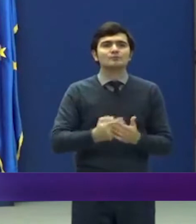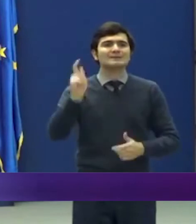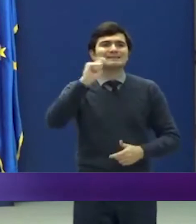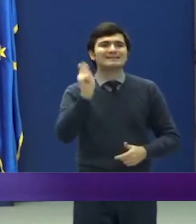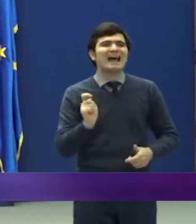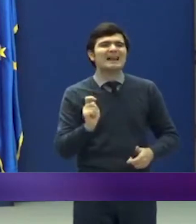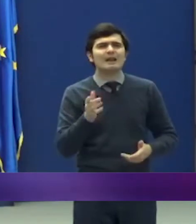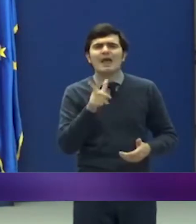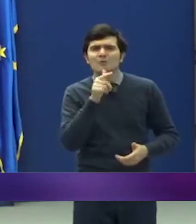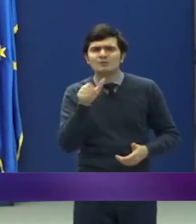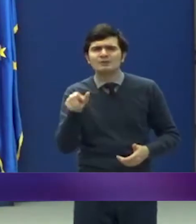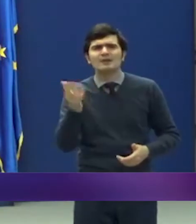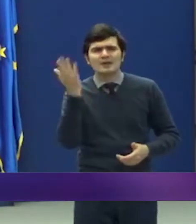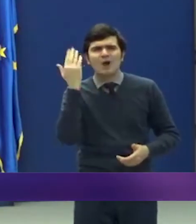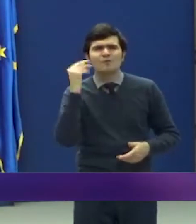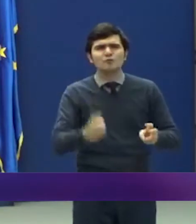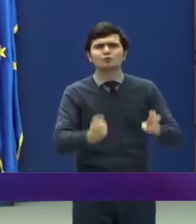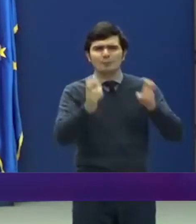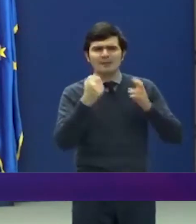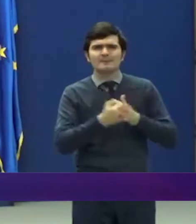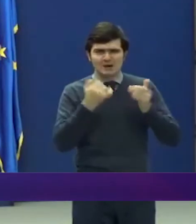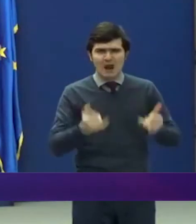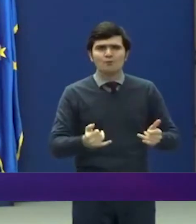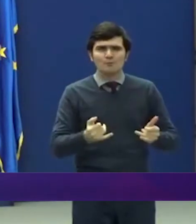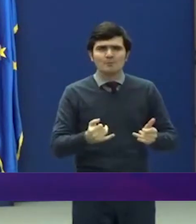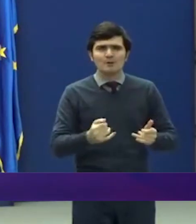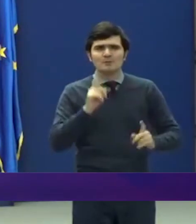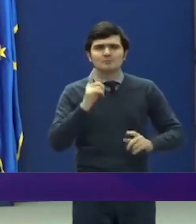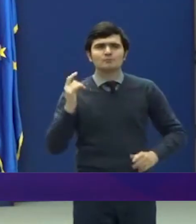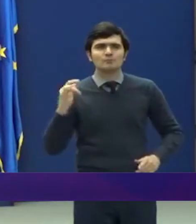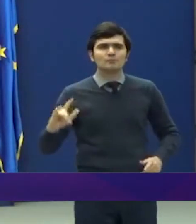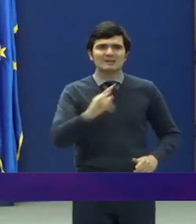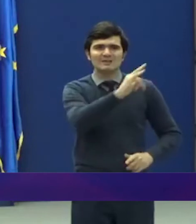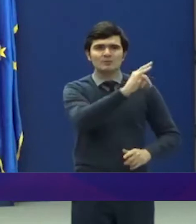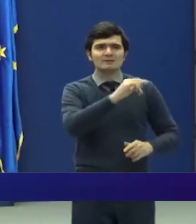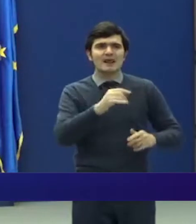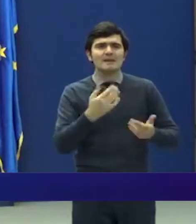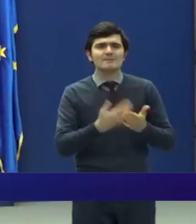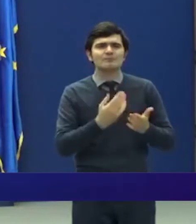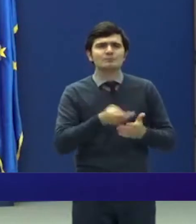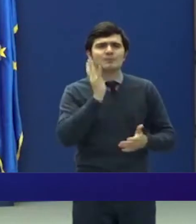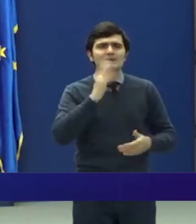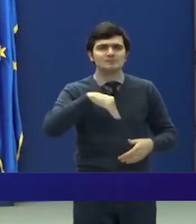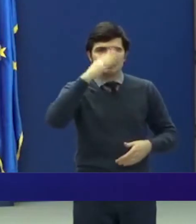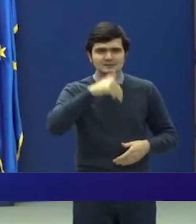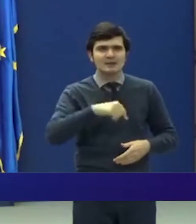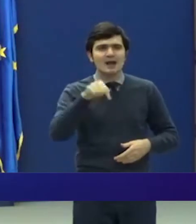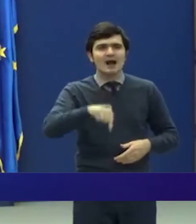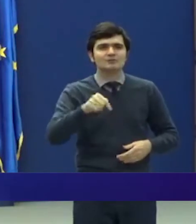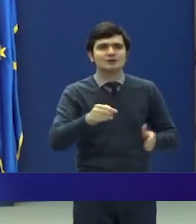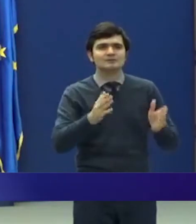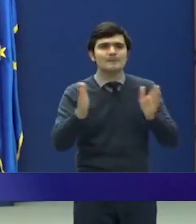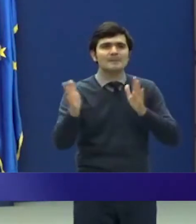unde au fost deja suspendate cursele aeriene pentru 14 zile, perioade care